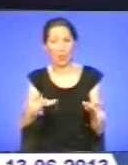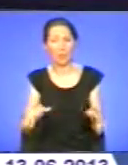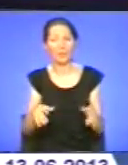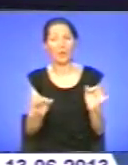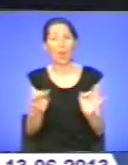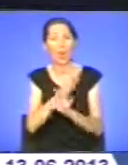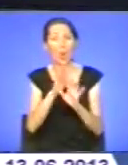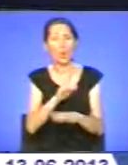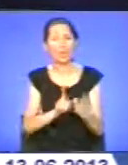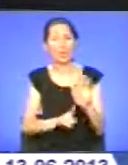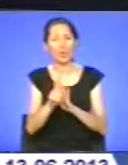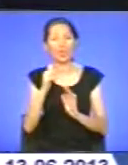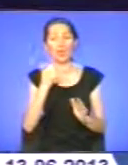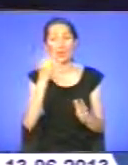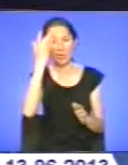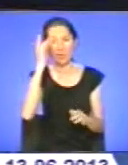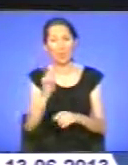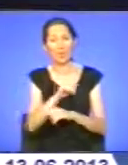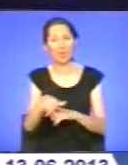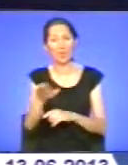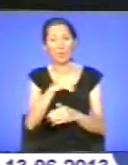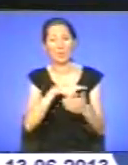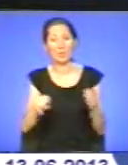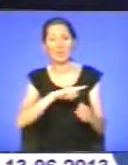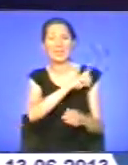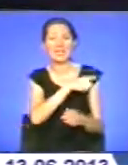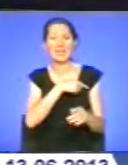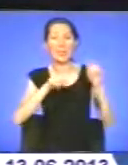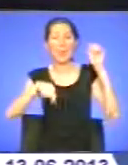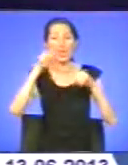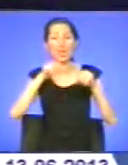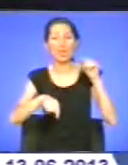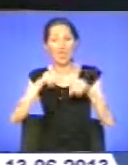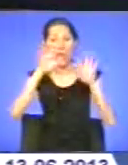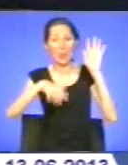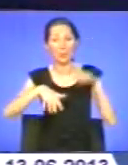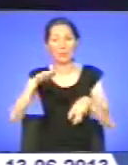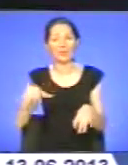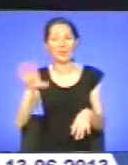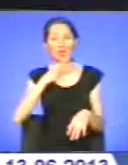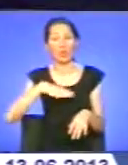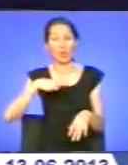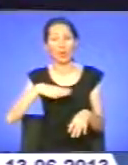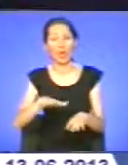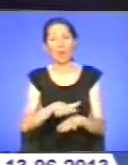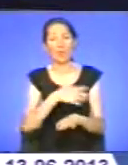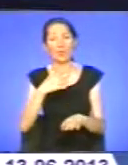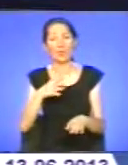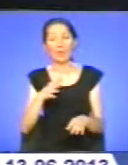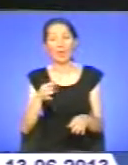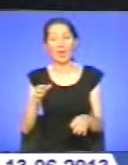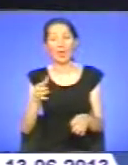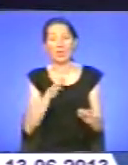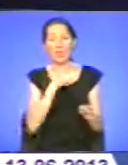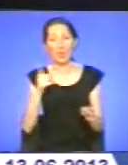Початок цьогорічного літа на Тернопільщині відзначився сильними дощами. Усі очікувані довготривалої сонячної погоди. Отож,